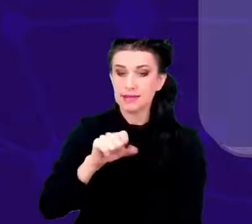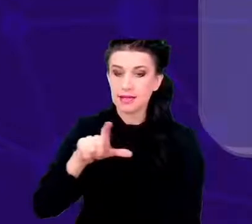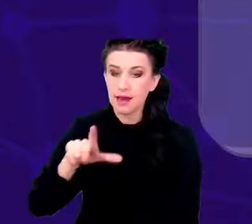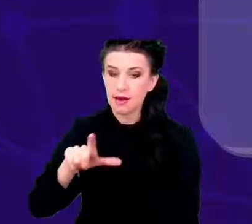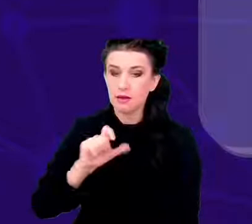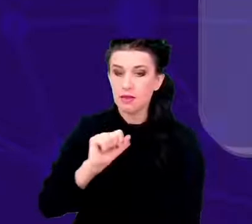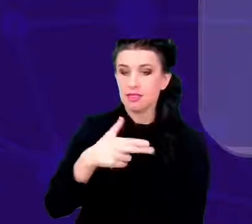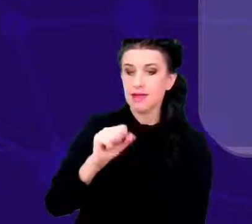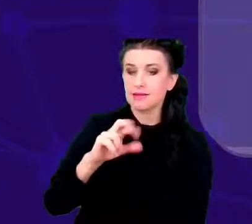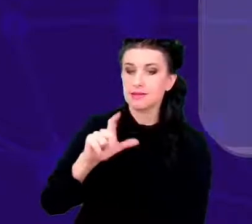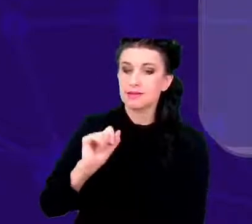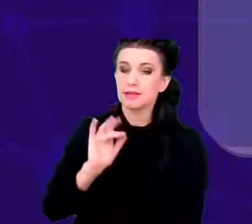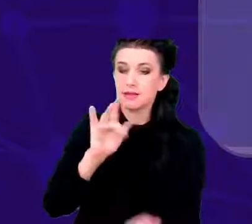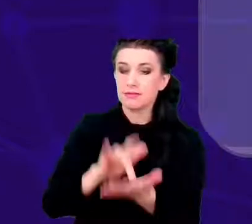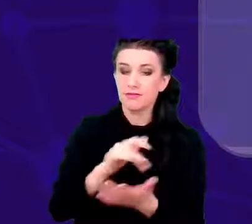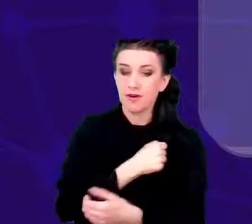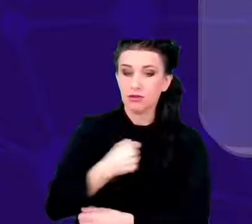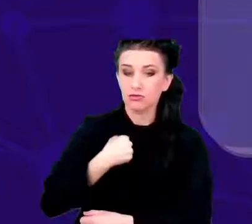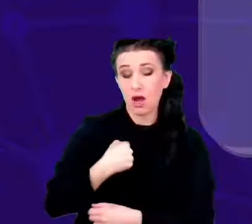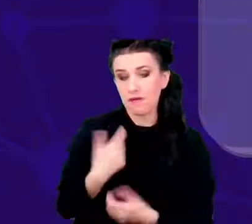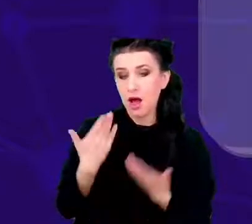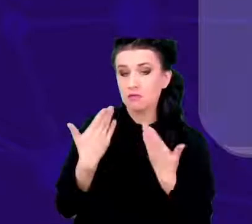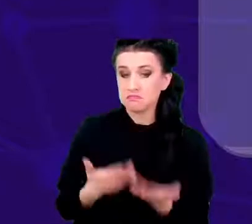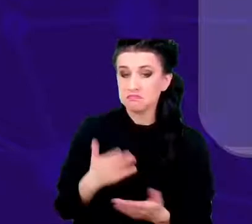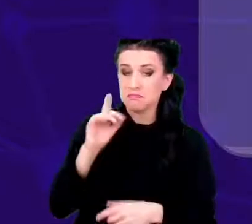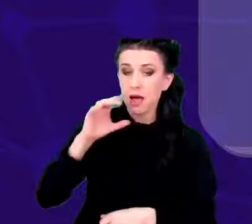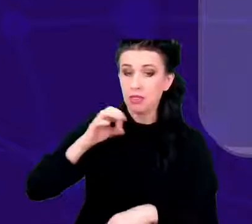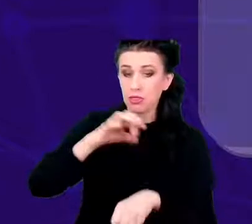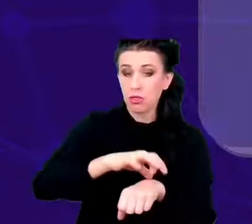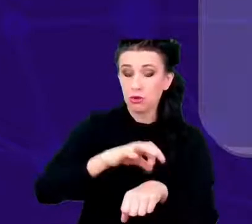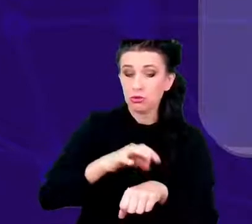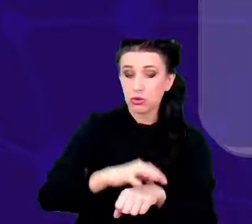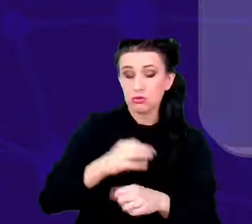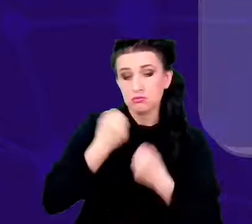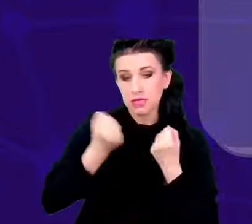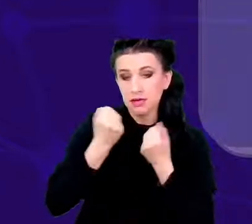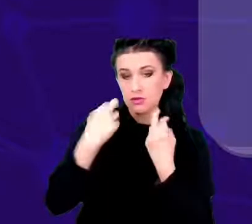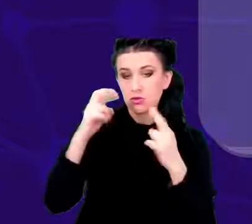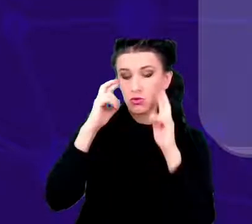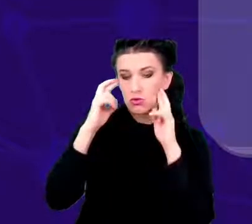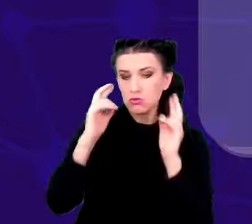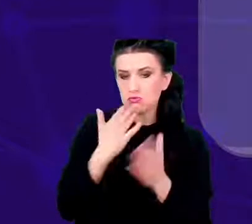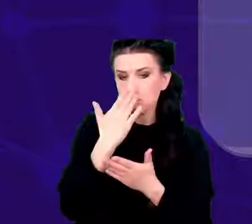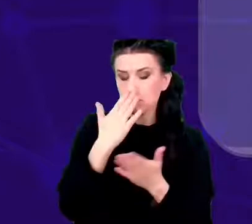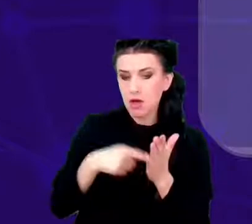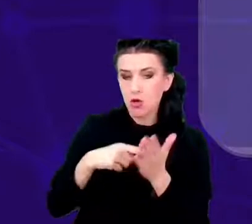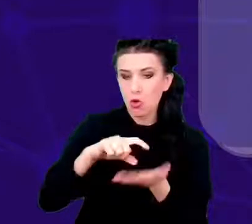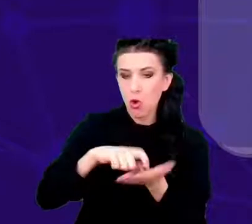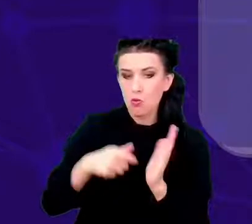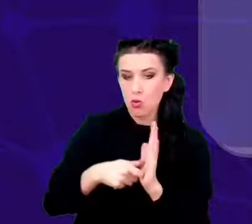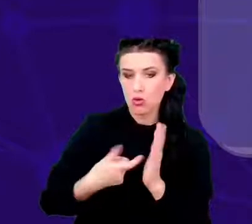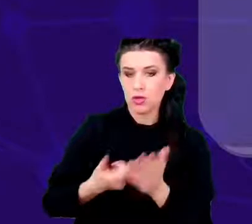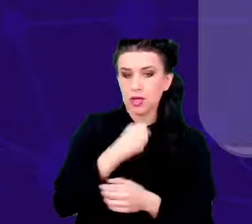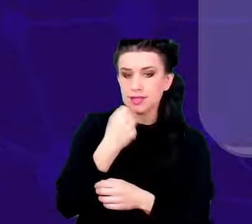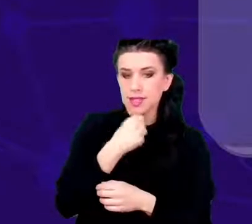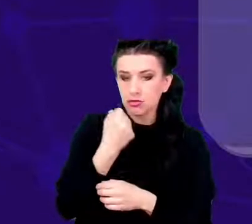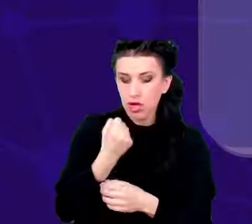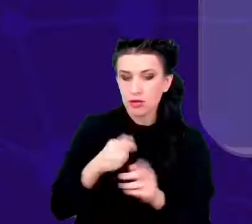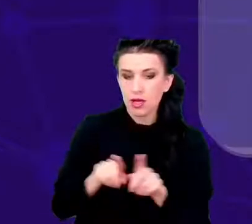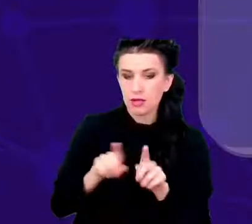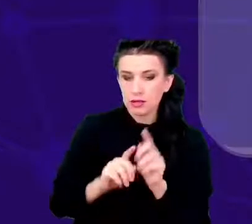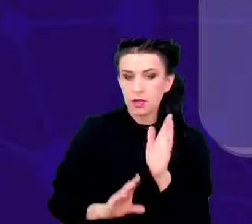gdzie stara się zrozumieć rolę komórek starych w zaburzeniach plastyczności neuronalnej. Jest